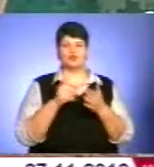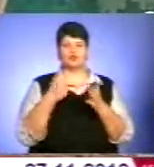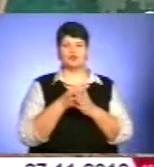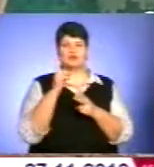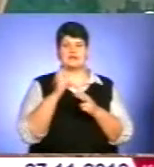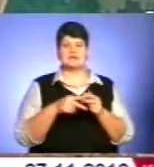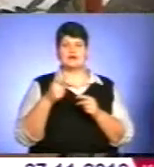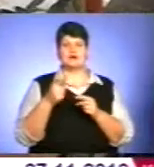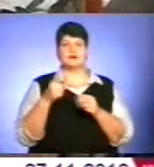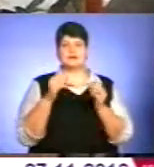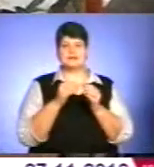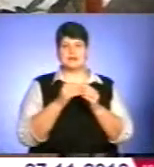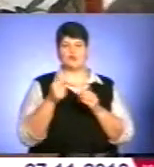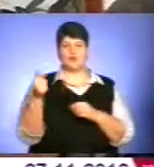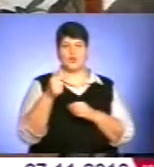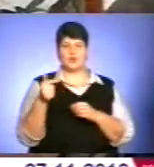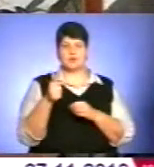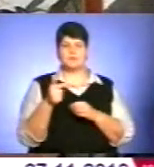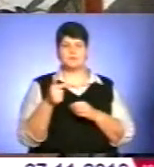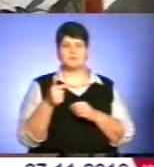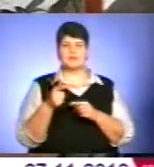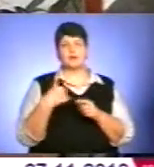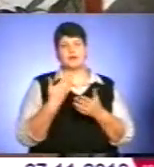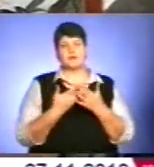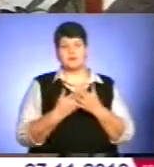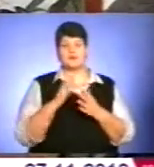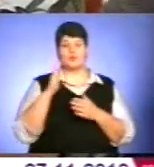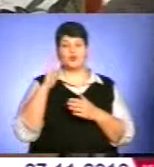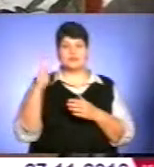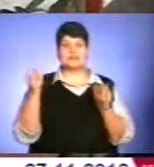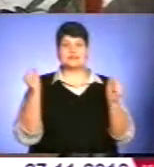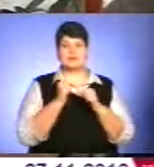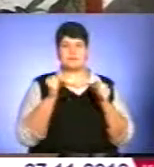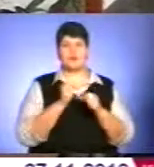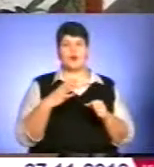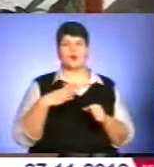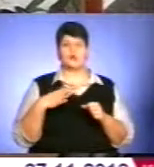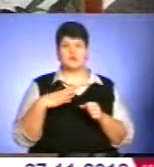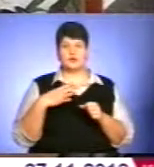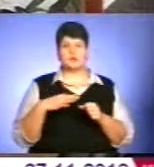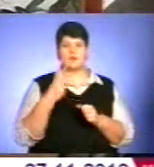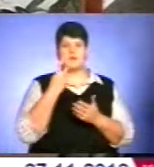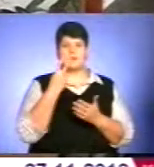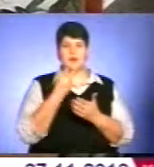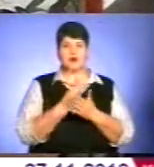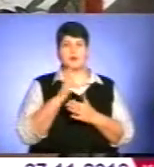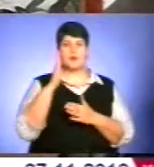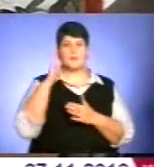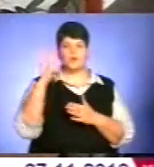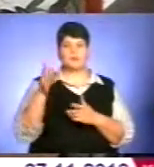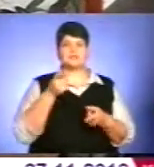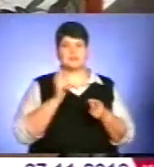декади грудня. Як і прогнозувалося українським гідрометцентром, зима очікується, як ми бачимо, і фактично прогноз